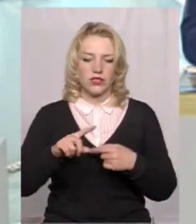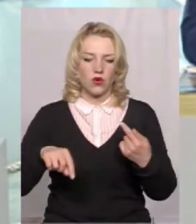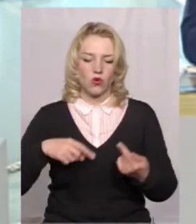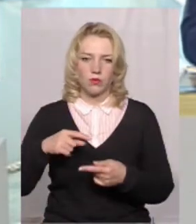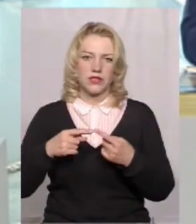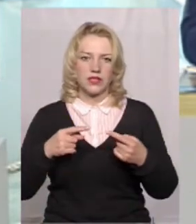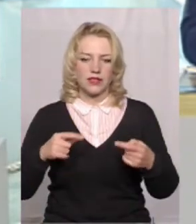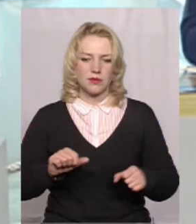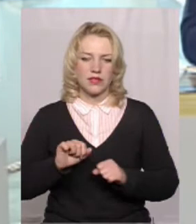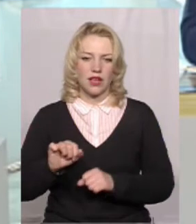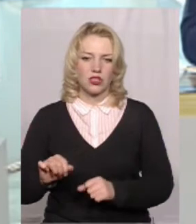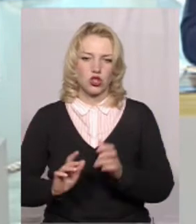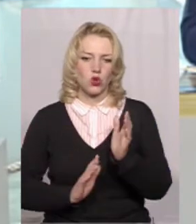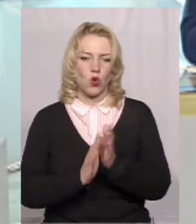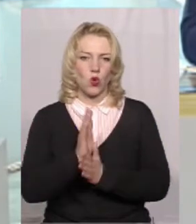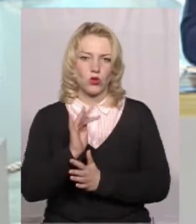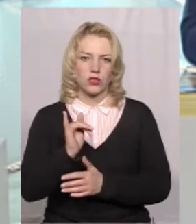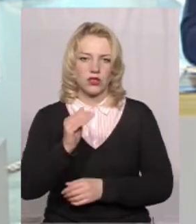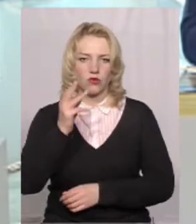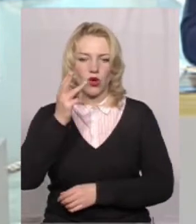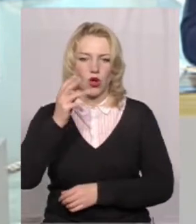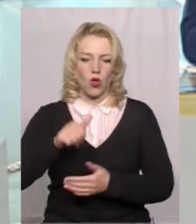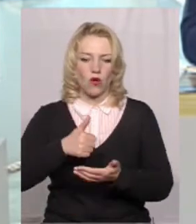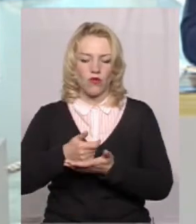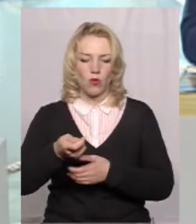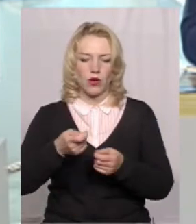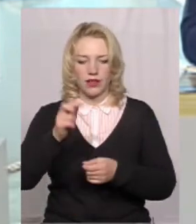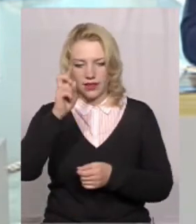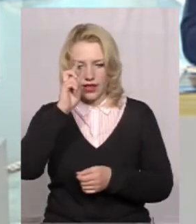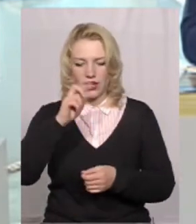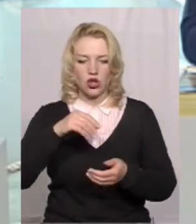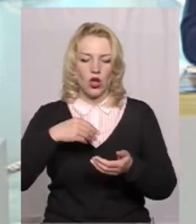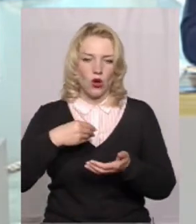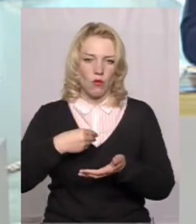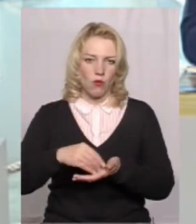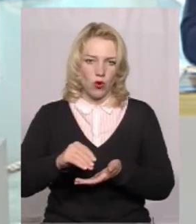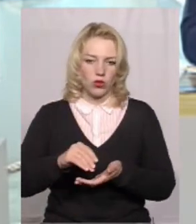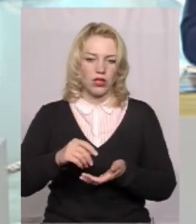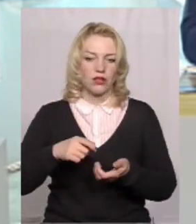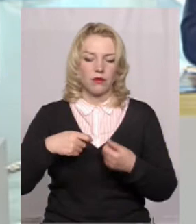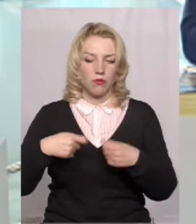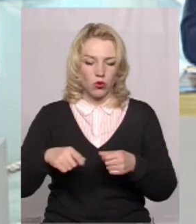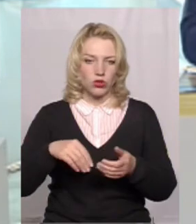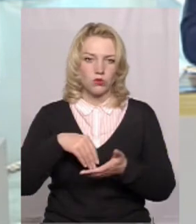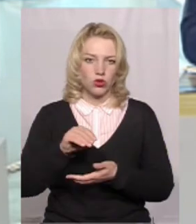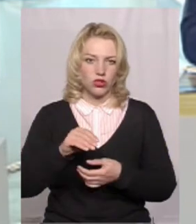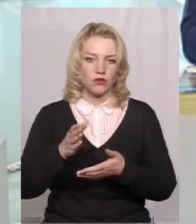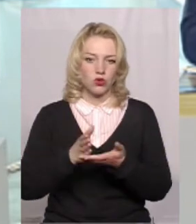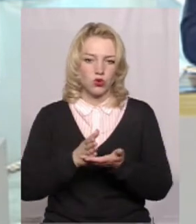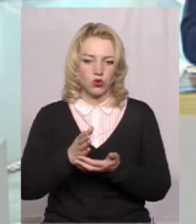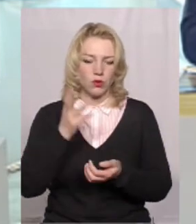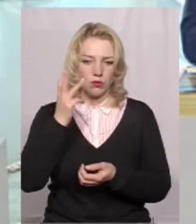засобів захисту рослин головного управління Держпродспоживслужби у Хмельницькій області. Вітаю вас.